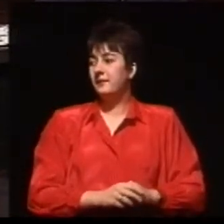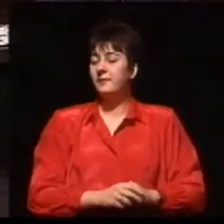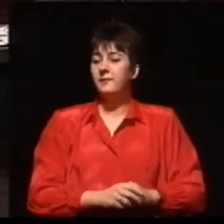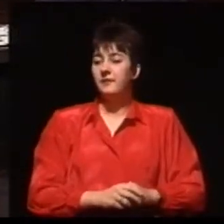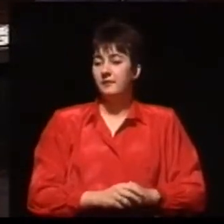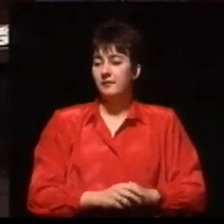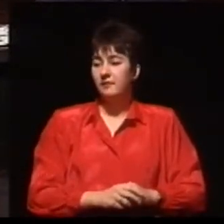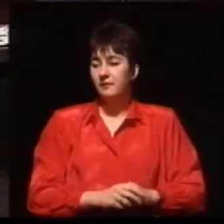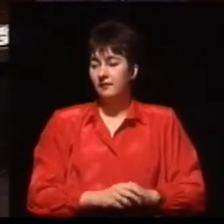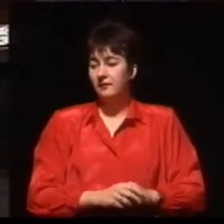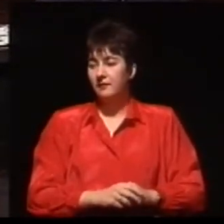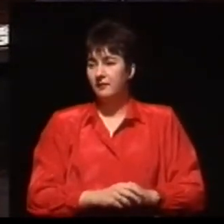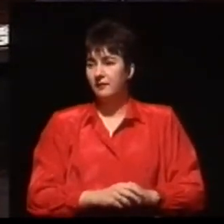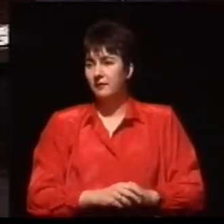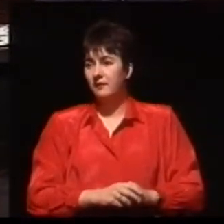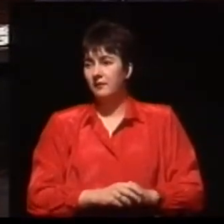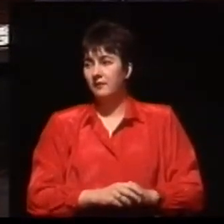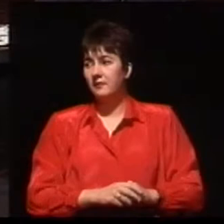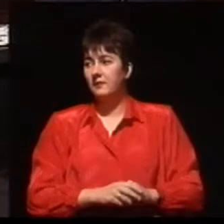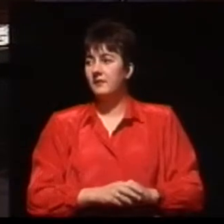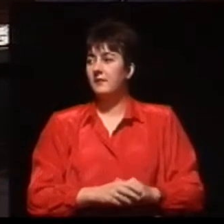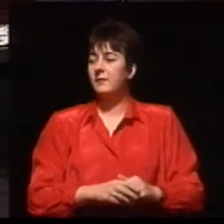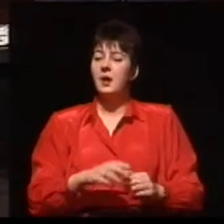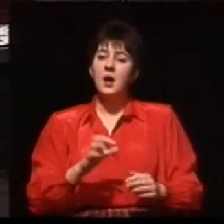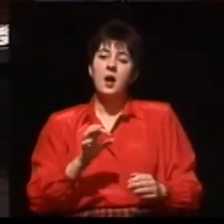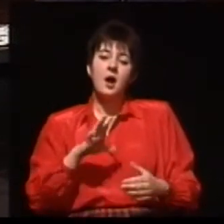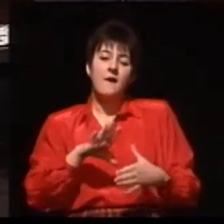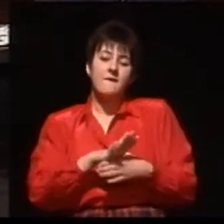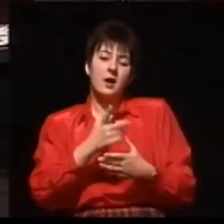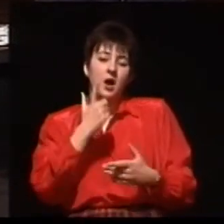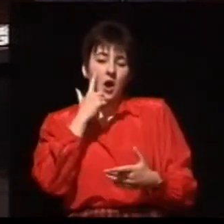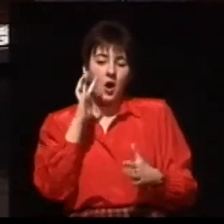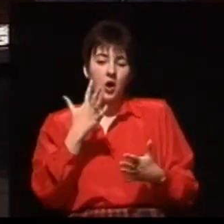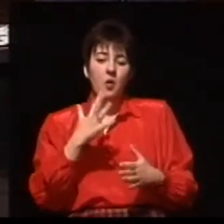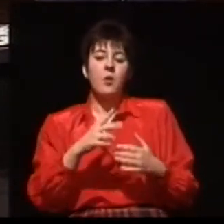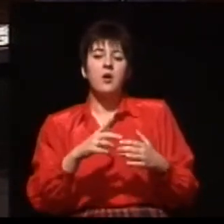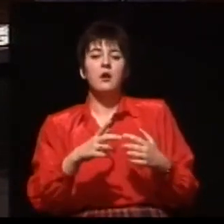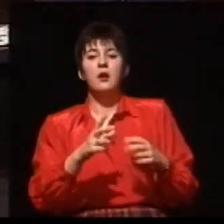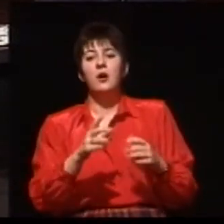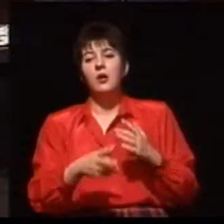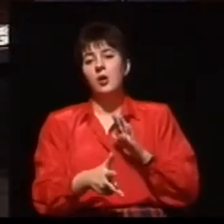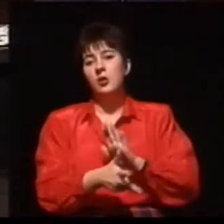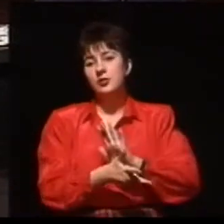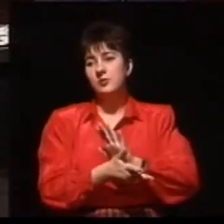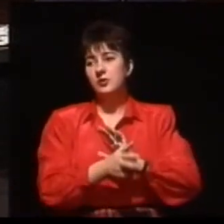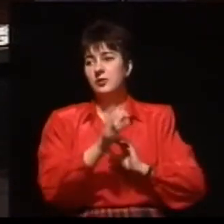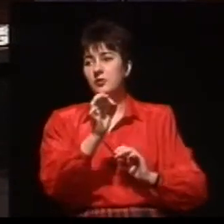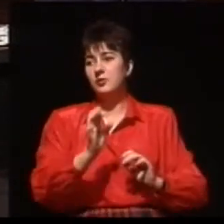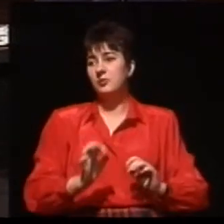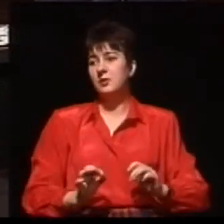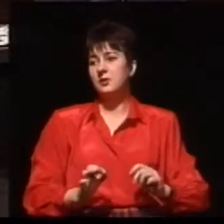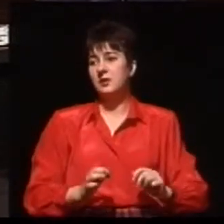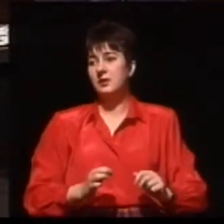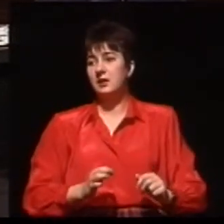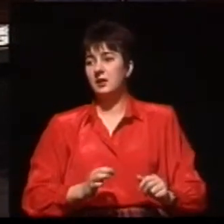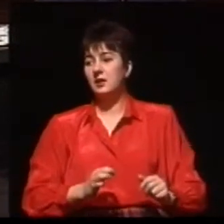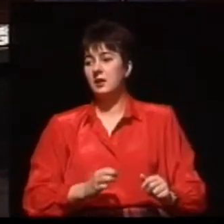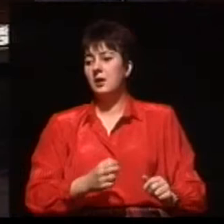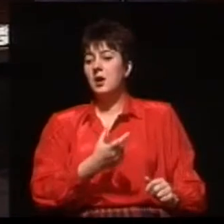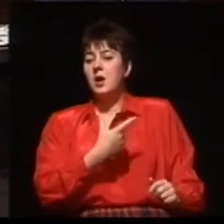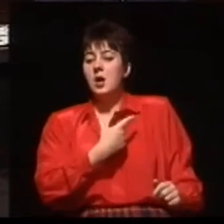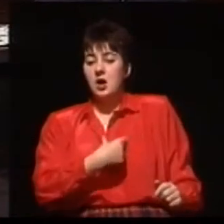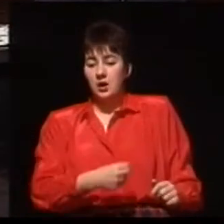co dzień. Rzeczywiście w około 80% osoby, które zgłosiły się do nas jako osoby lub zostały skierowane